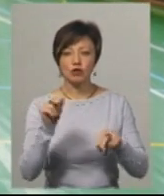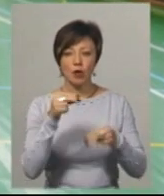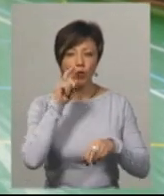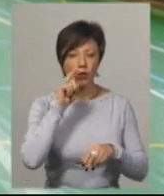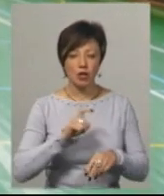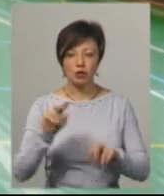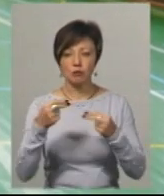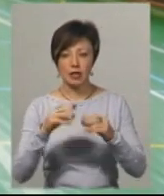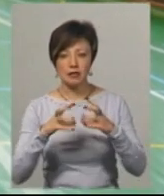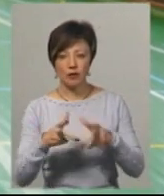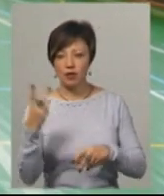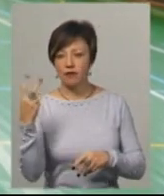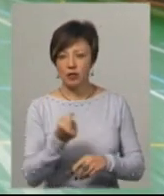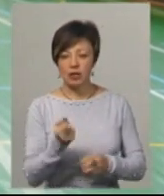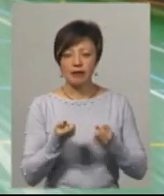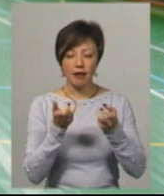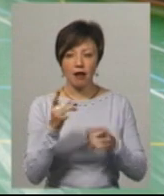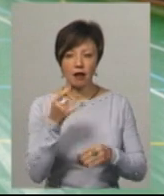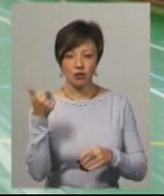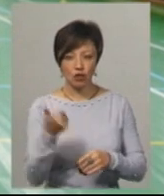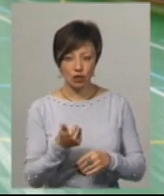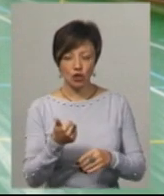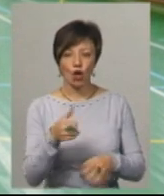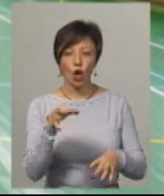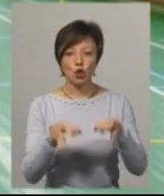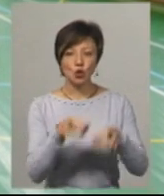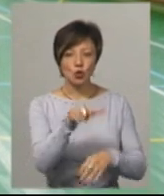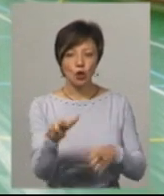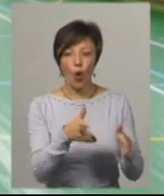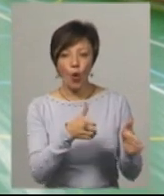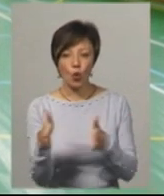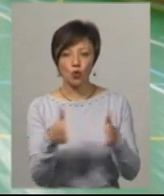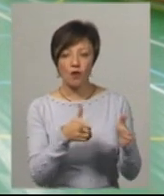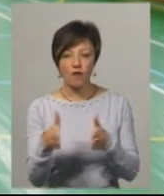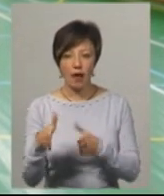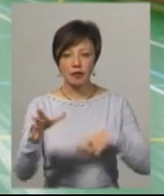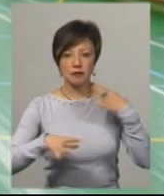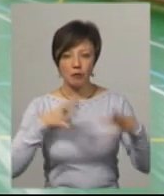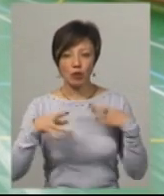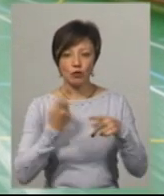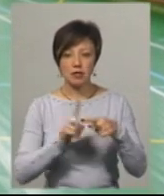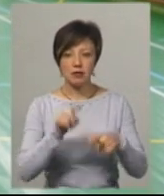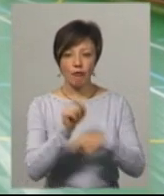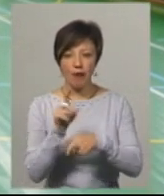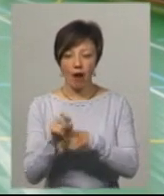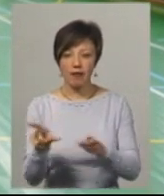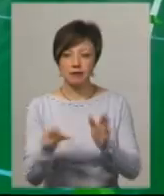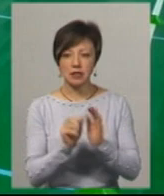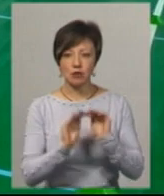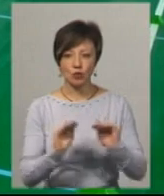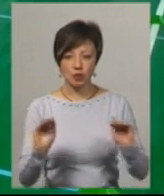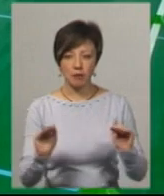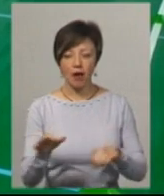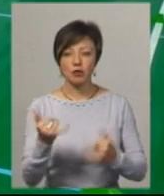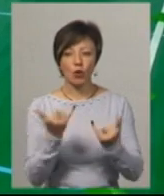Відповідно, протягом двох тижнів, декілька разів на тиждень, судді готувалися і відпрацьовували дані вправи з учнями.